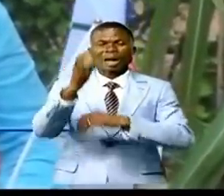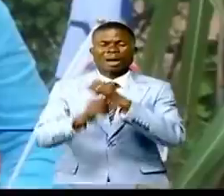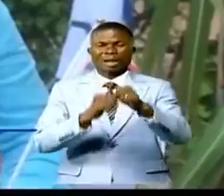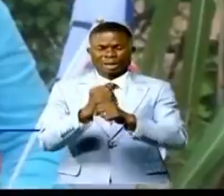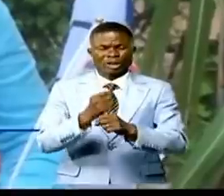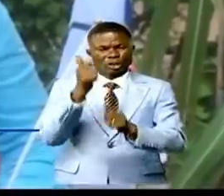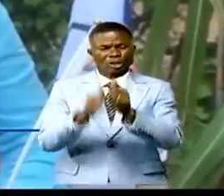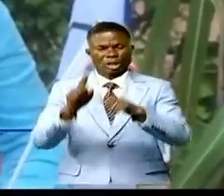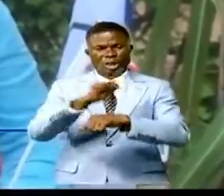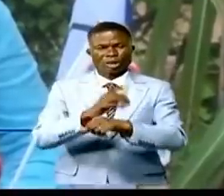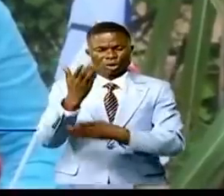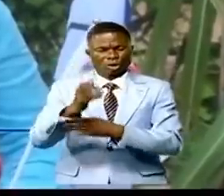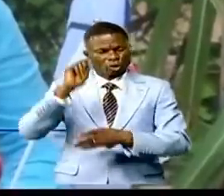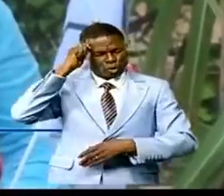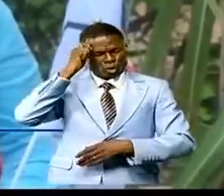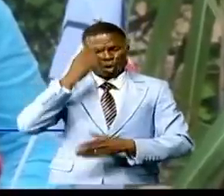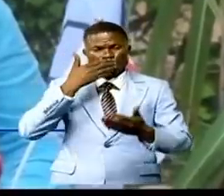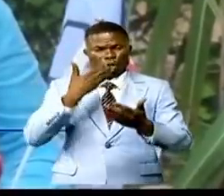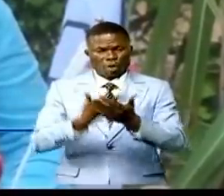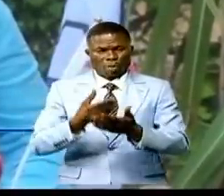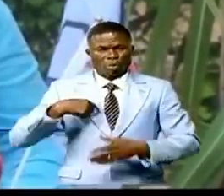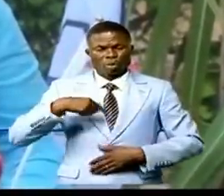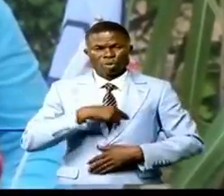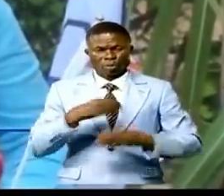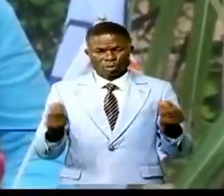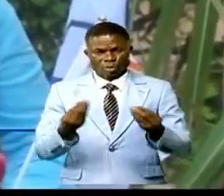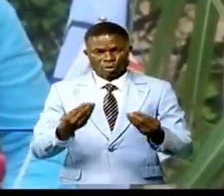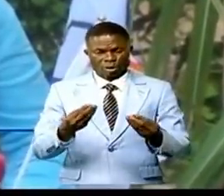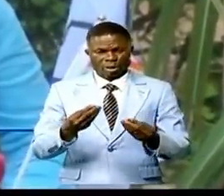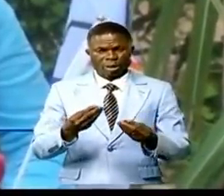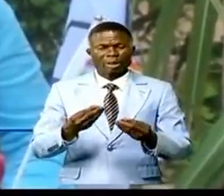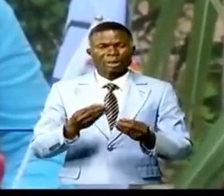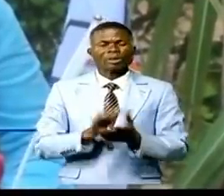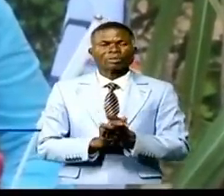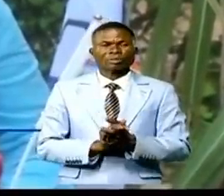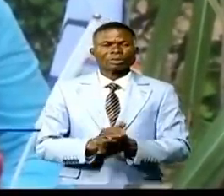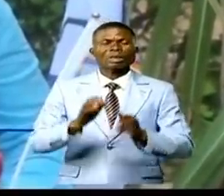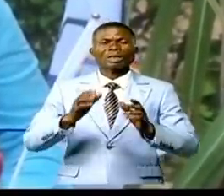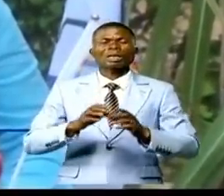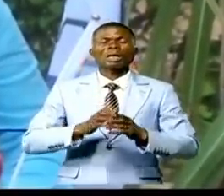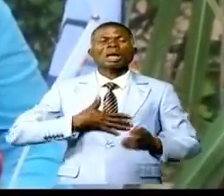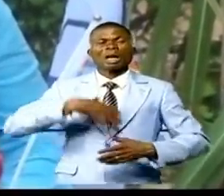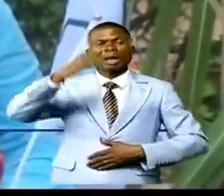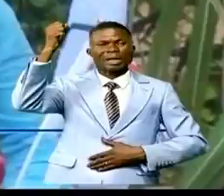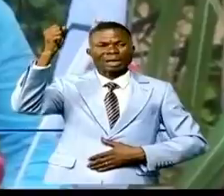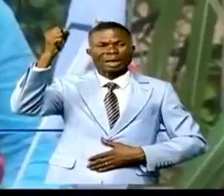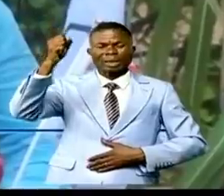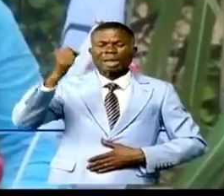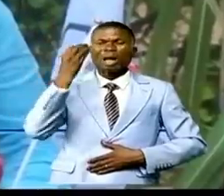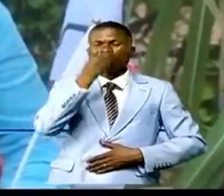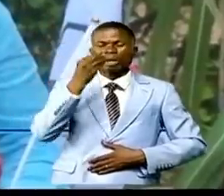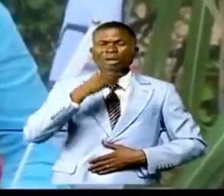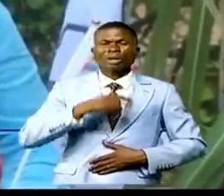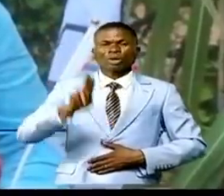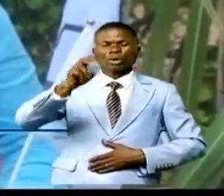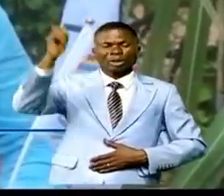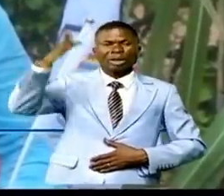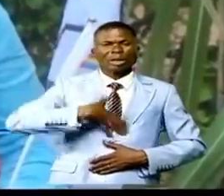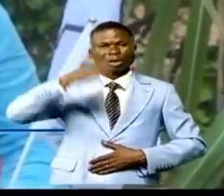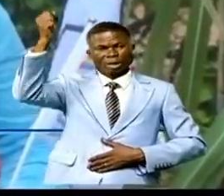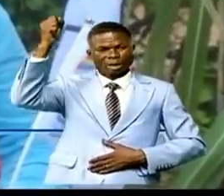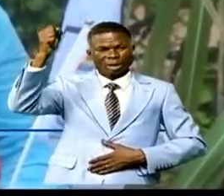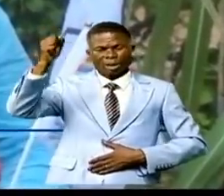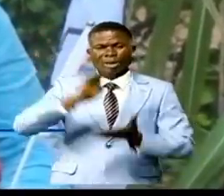souvenirs. Le bon souvenir que nous avons, c'est du fait d'avoir répondu au grand slogan de l'UDPS qui dit « l'UDPS vingra et